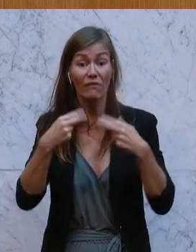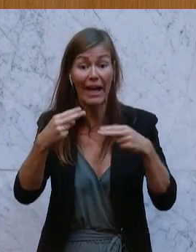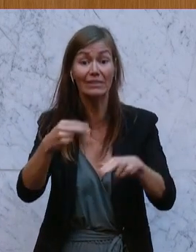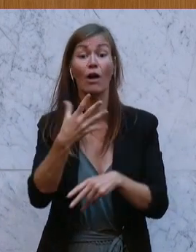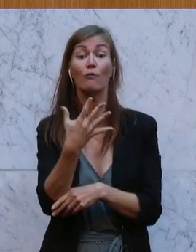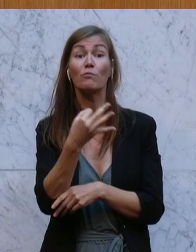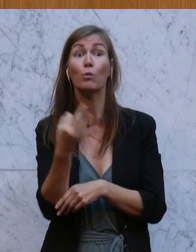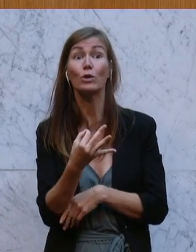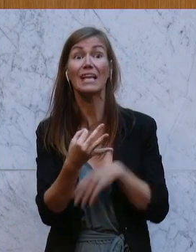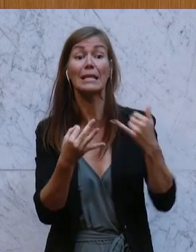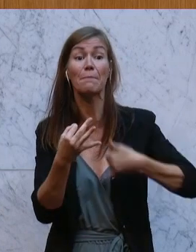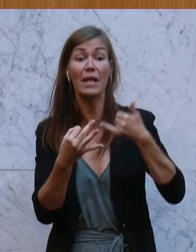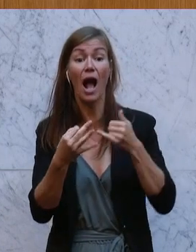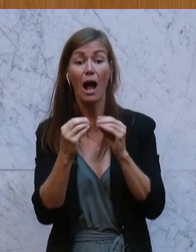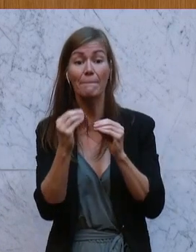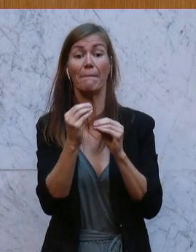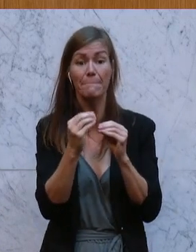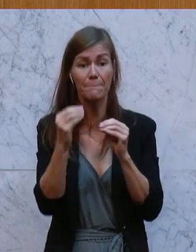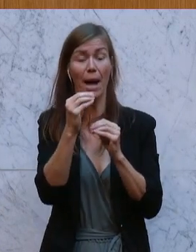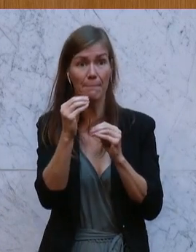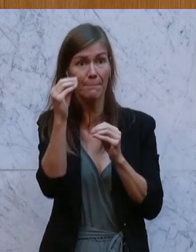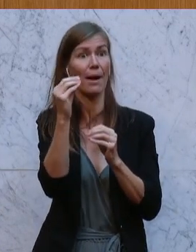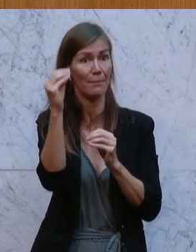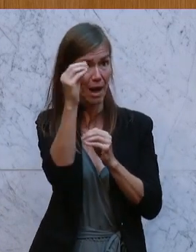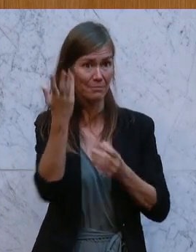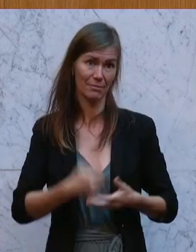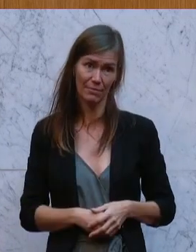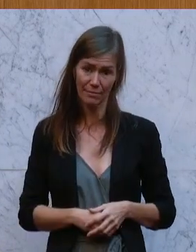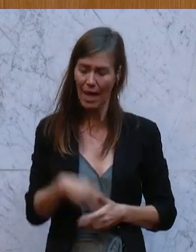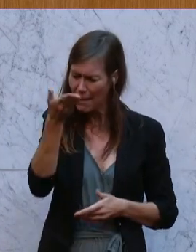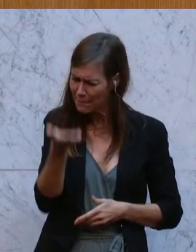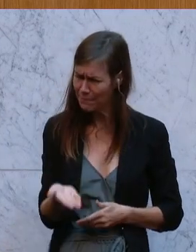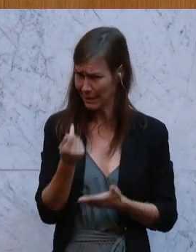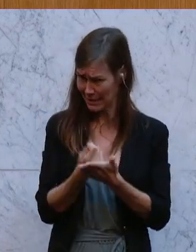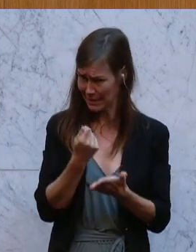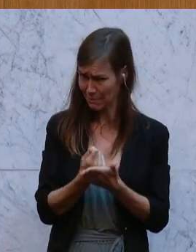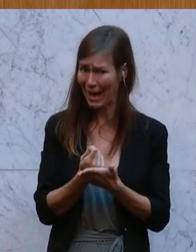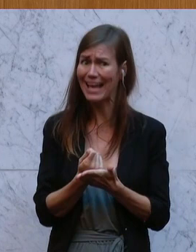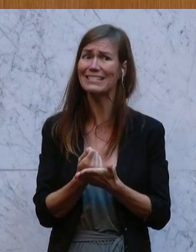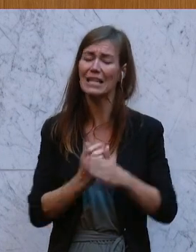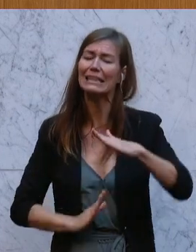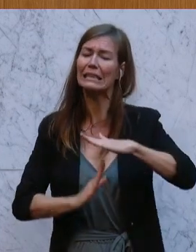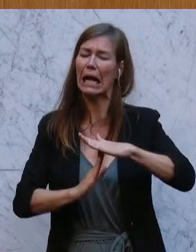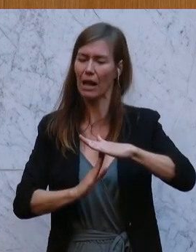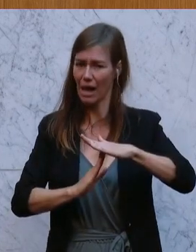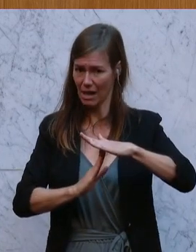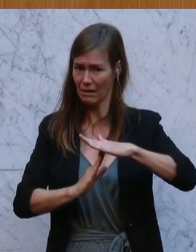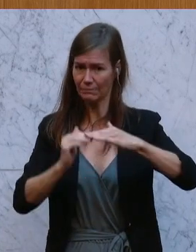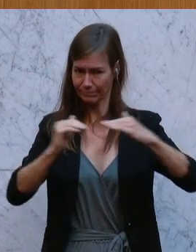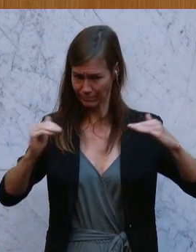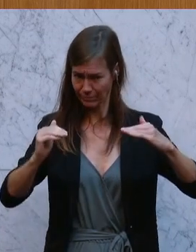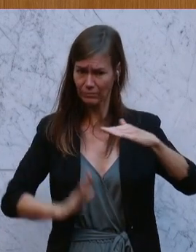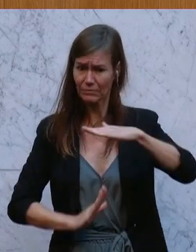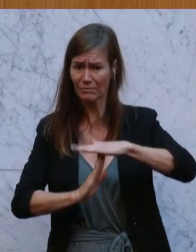der sogenannte Mietpreisdeckel, den Sie hier fordern. Und ich sage Ihnen, das ist kein Mietpreisdeckel, das ist ein